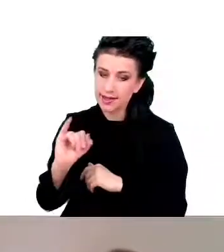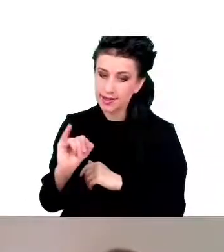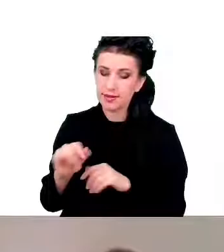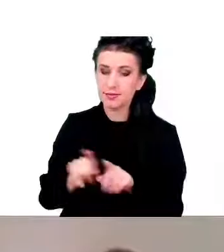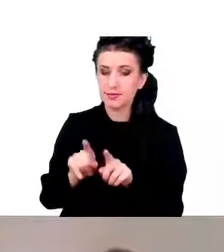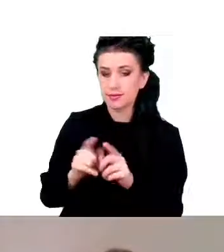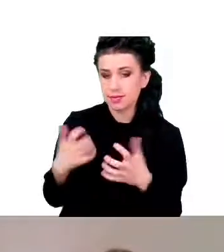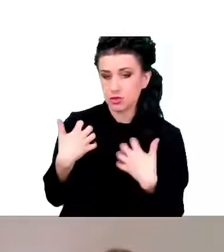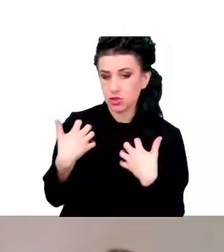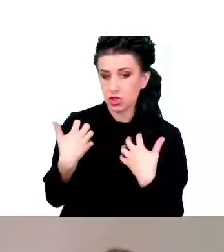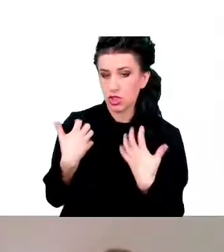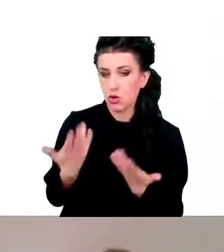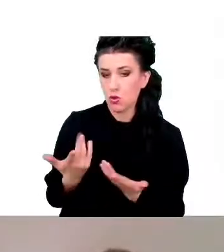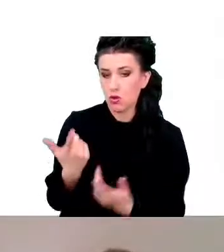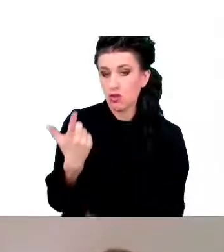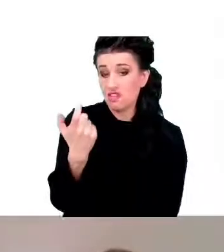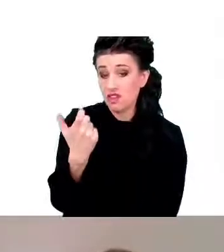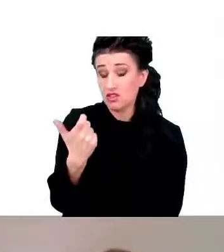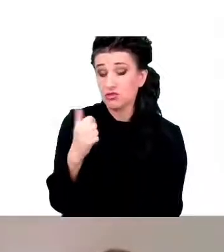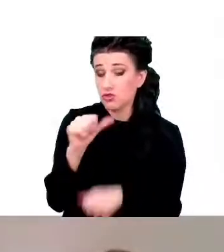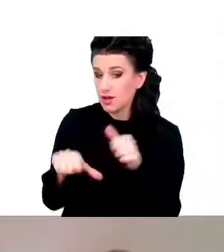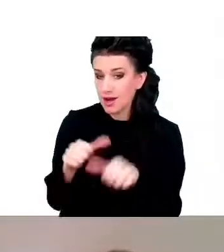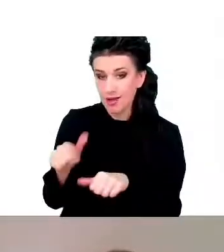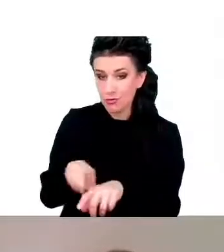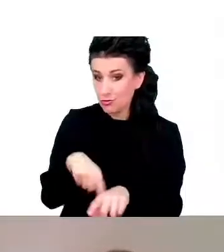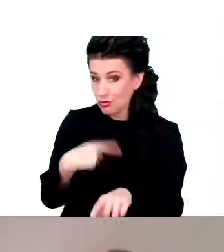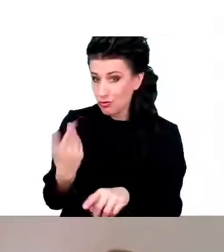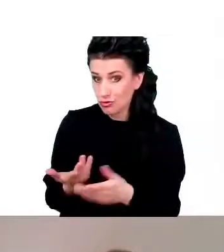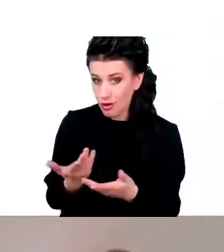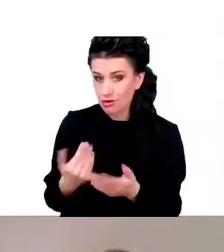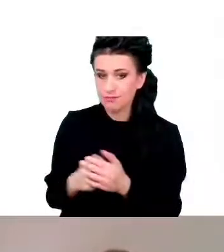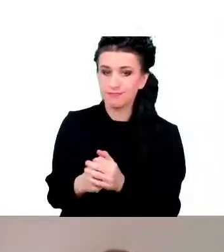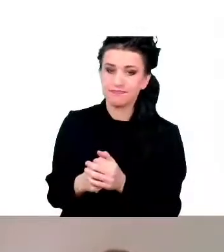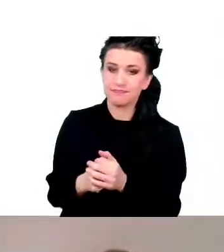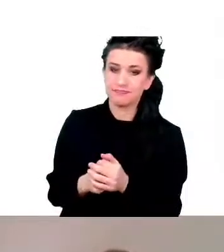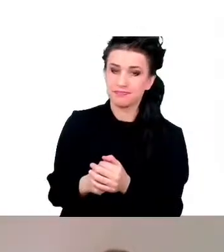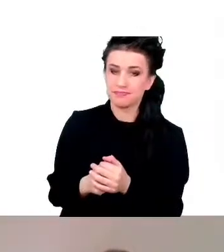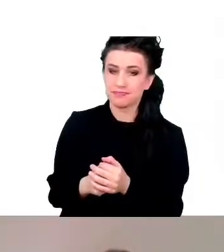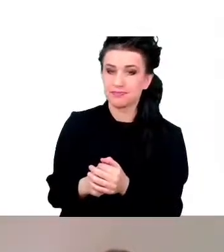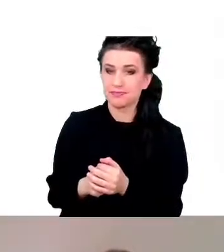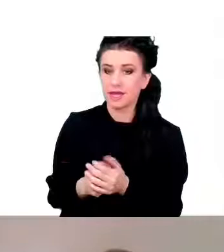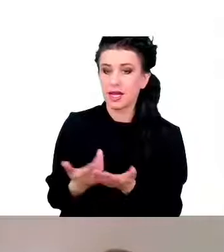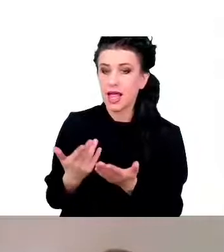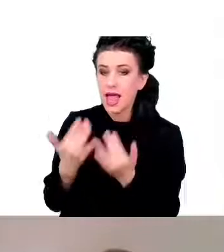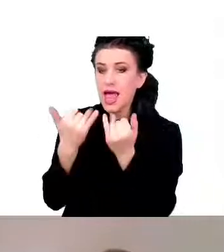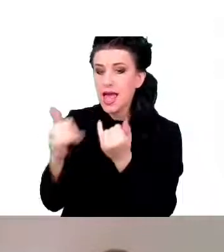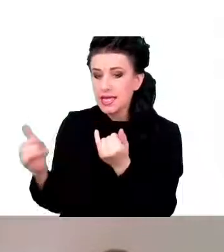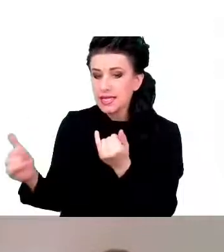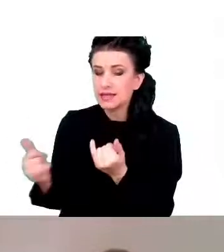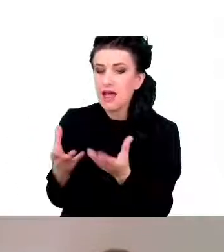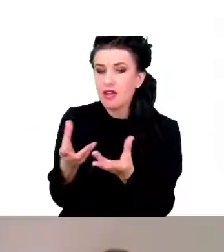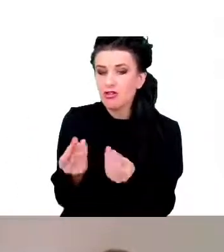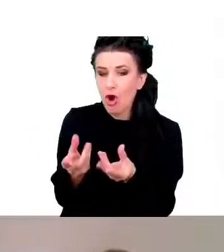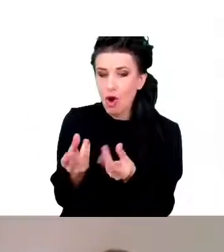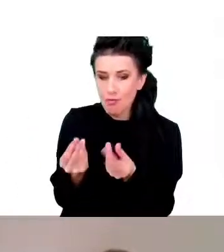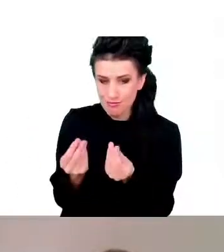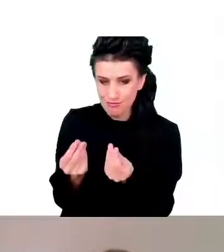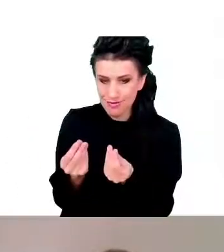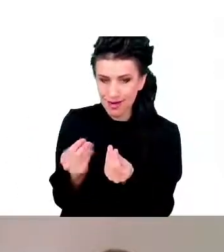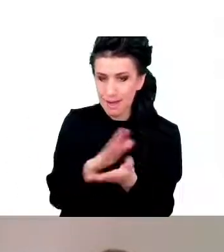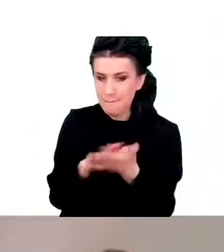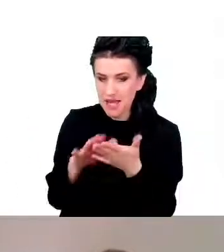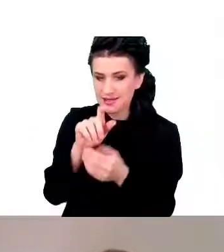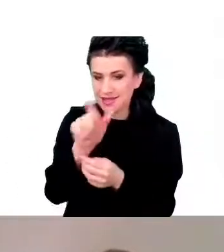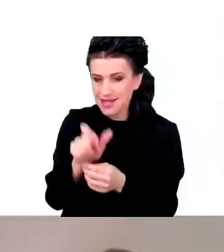tak jak Walgren-Landzki żyje około 200 lat. Niektóre bezkręgowce żyją nawet 15